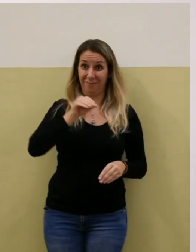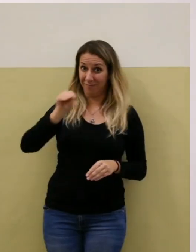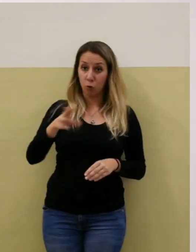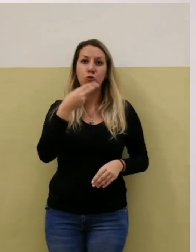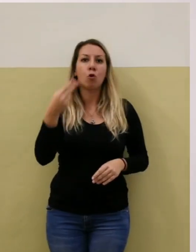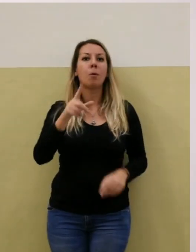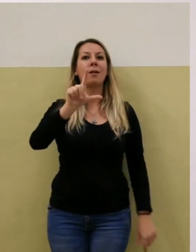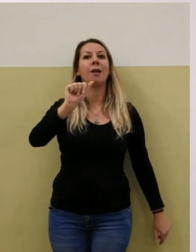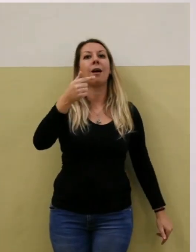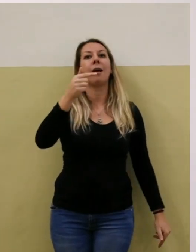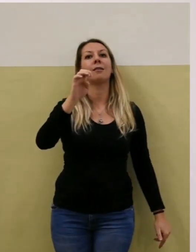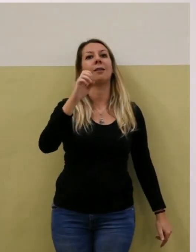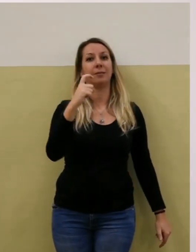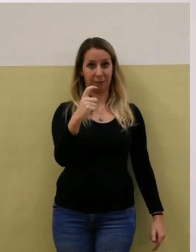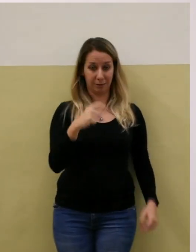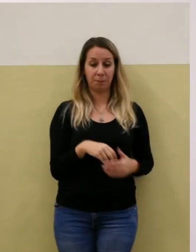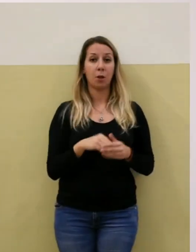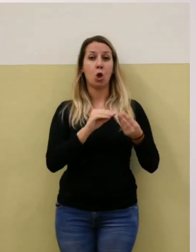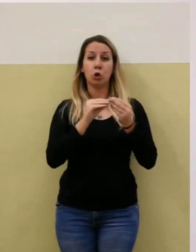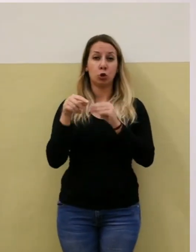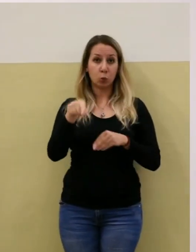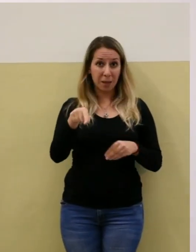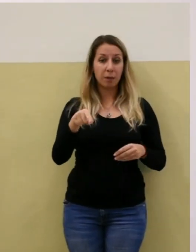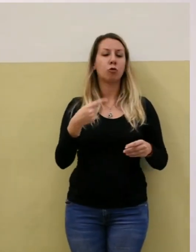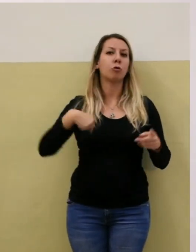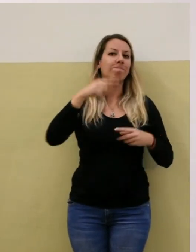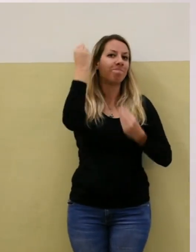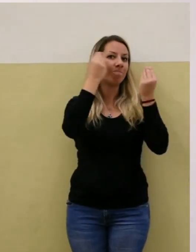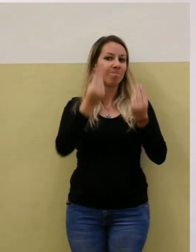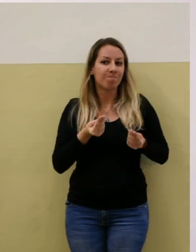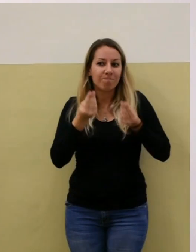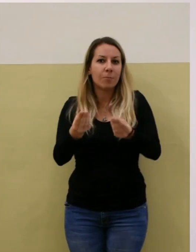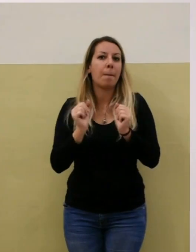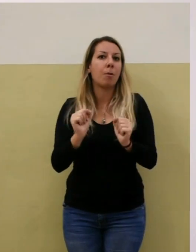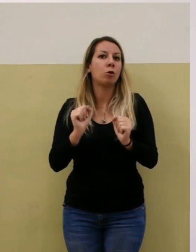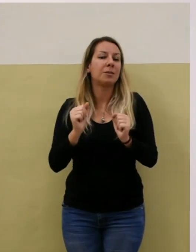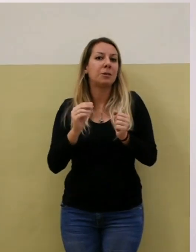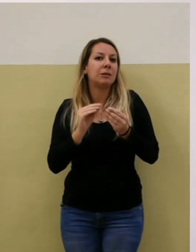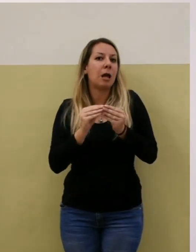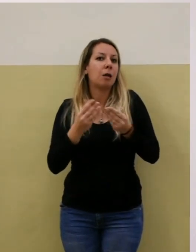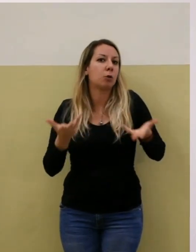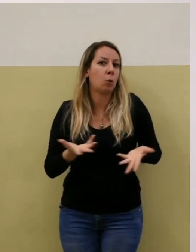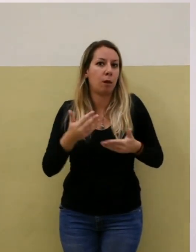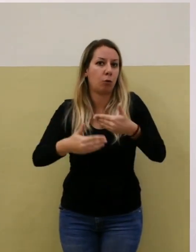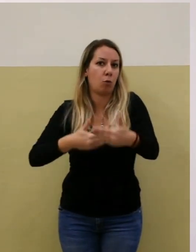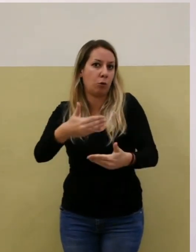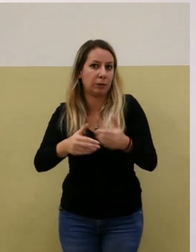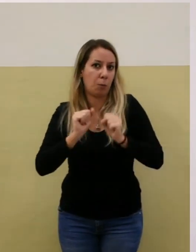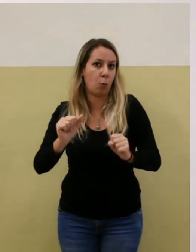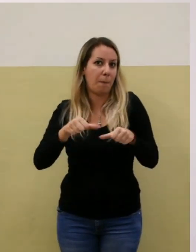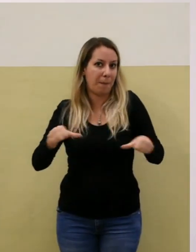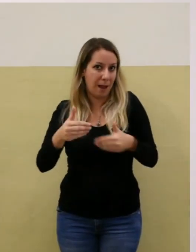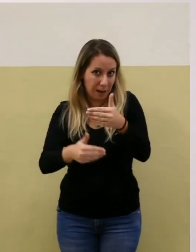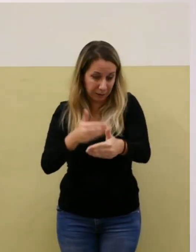Si chiama LATEC Ma il nostro contributo è consistito nel fatto che con l'aggiunta di una sola riga di